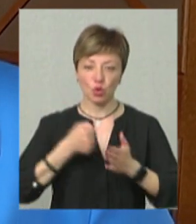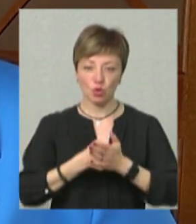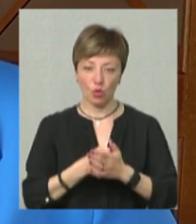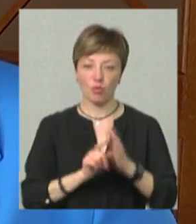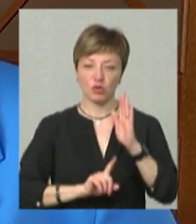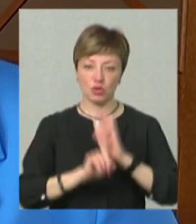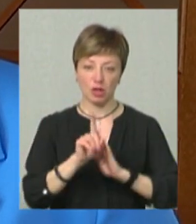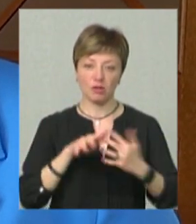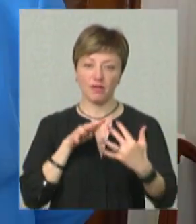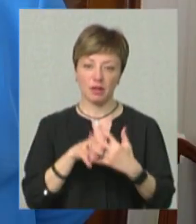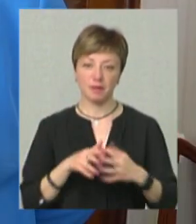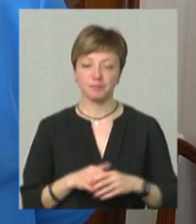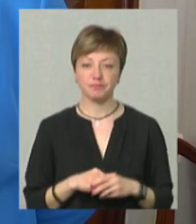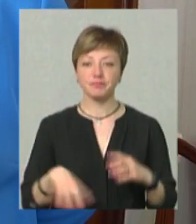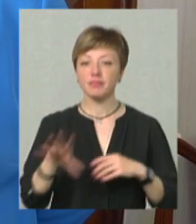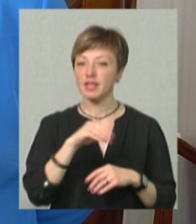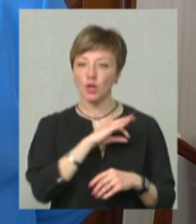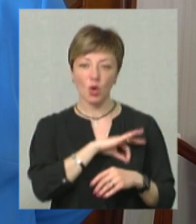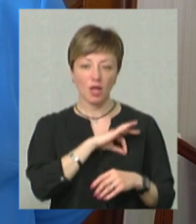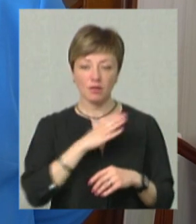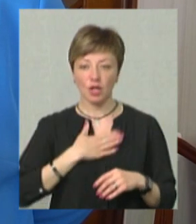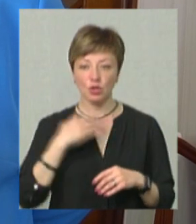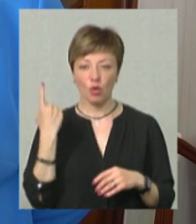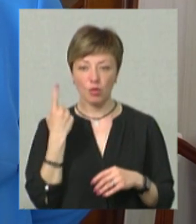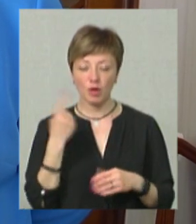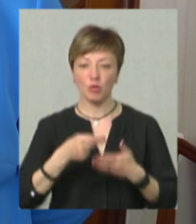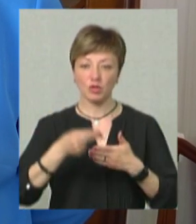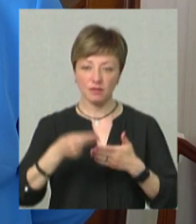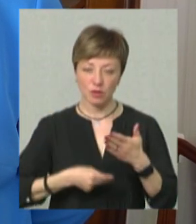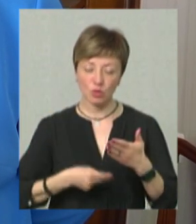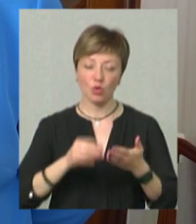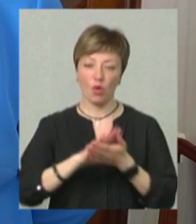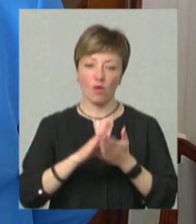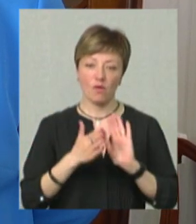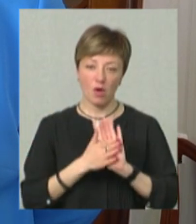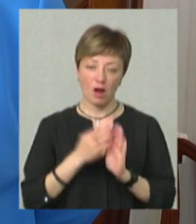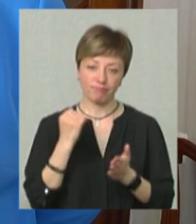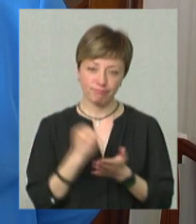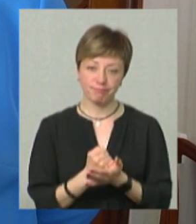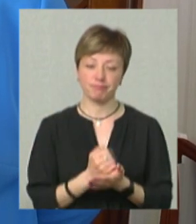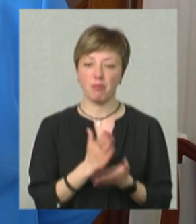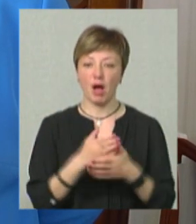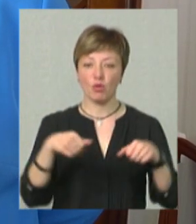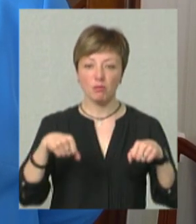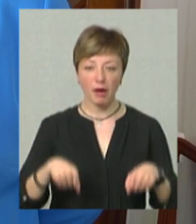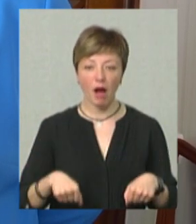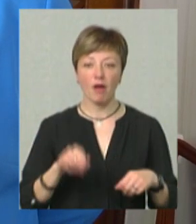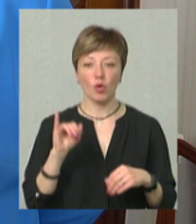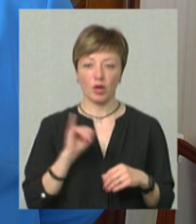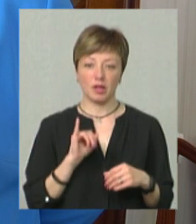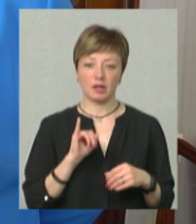початку війни. Всі нотаріуси в нашій області посвідчують договори, всі мають на це право.